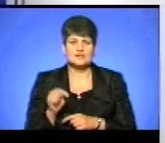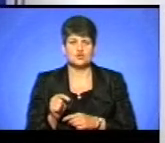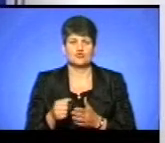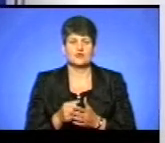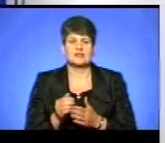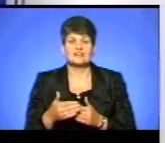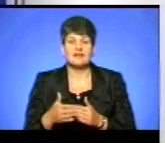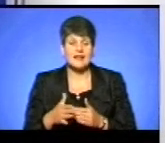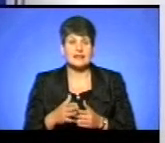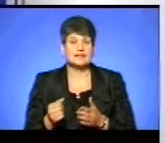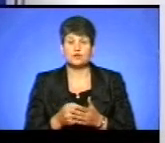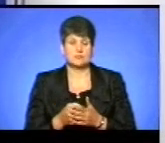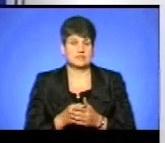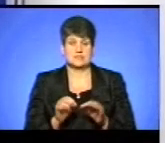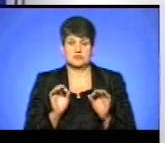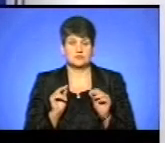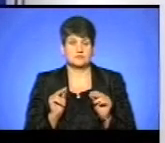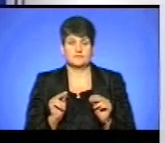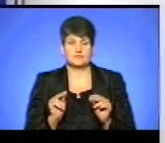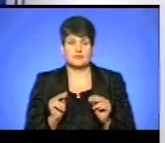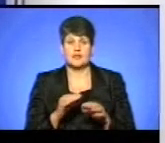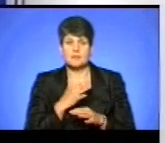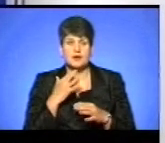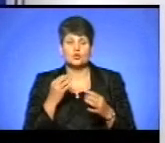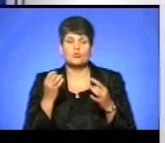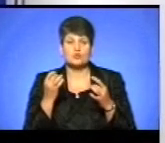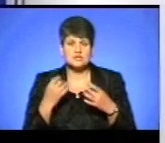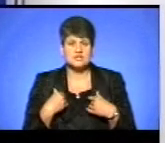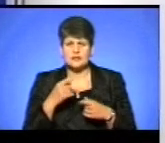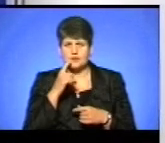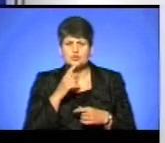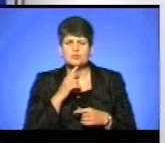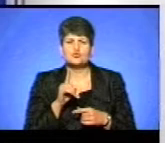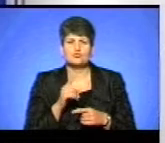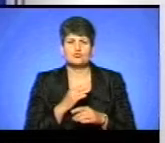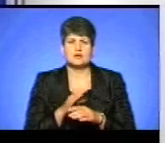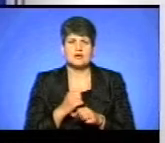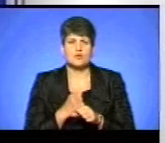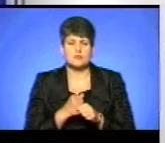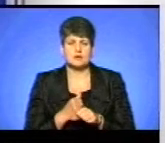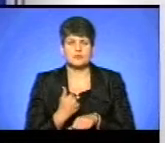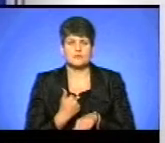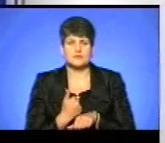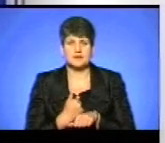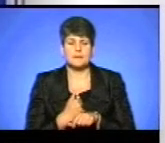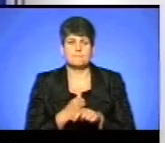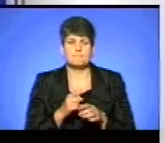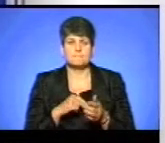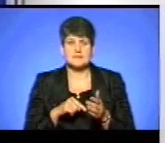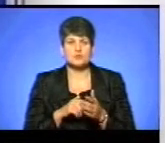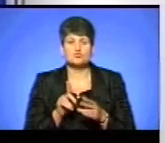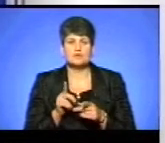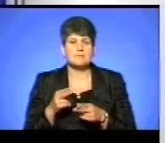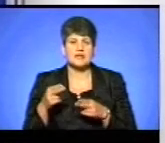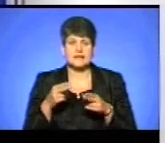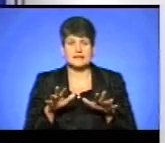добитися жодної справедливості і так далі. Набагато простіше, як на мене, я не розумію, чого не роблять очільники міста, депутатський корпус і так далі. Чому не приїхати